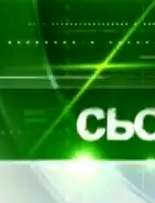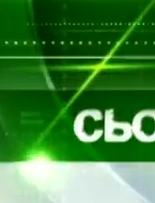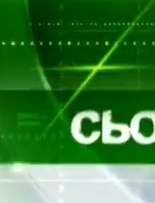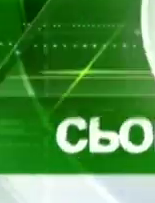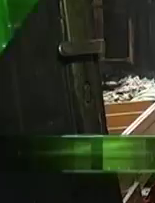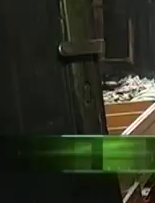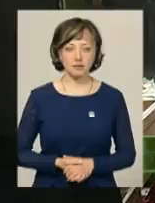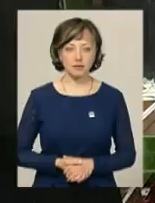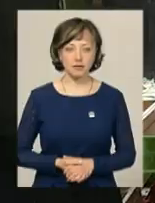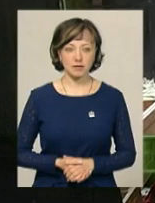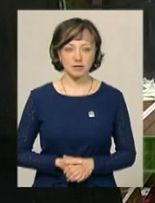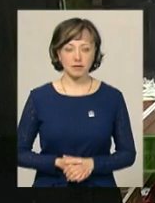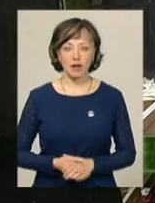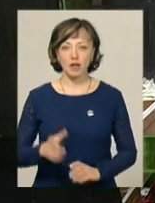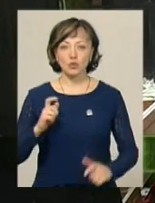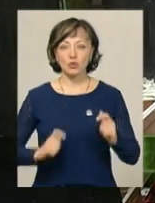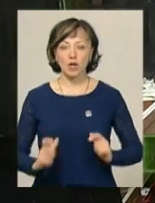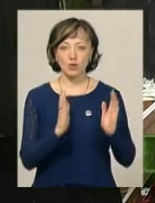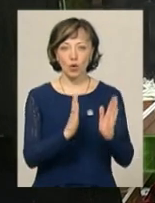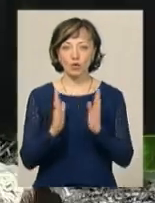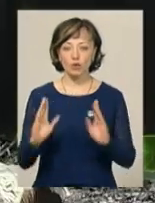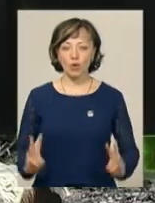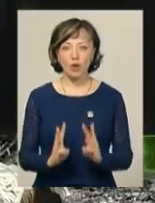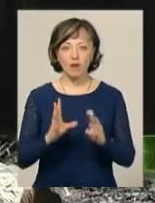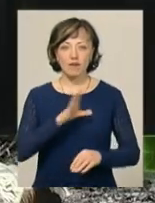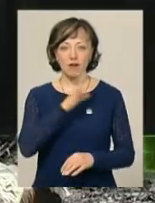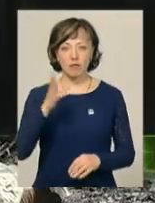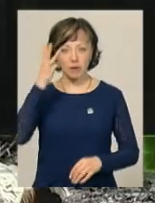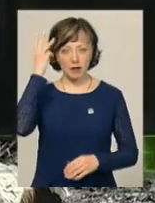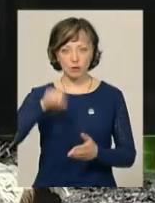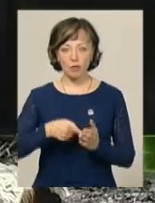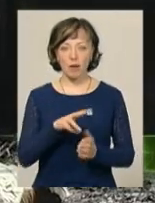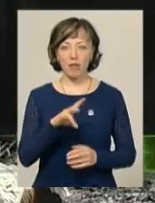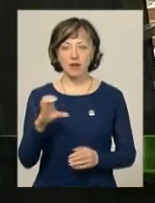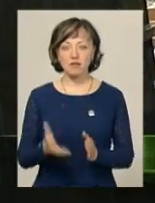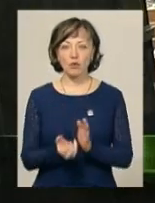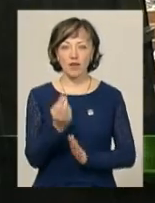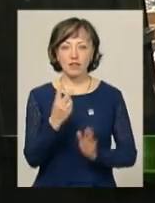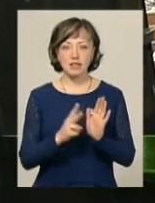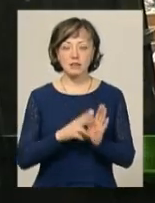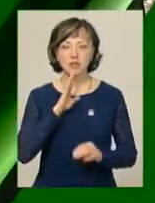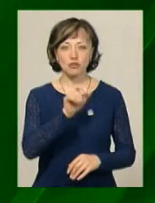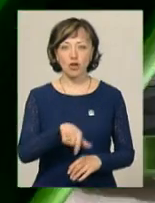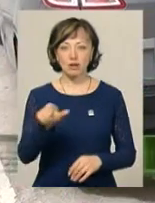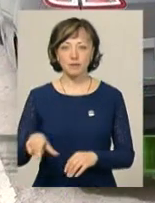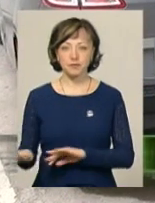Музика Студентський гуртожиток горів у Хмельницькому. Надзвичайників рятували 27 дівчат.